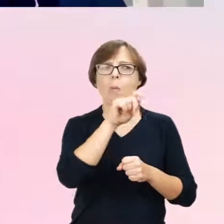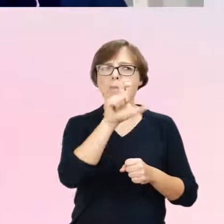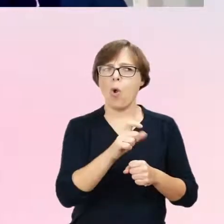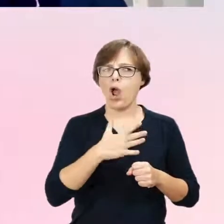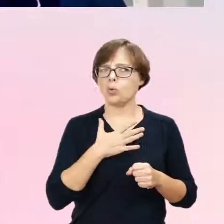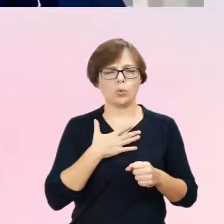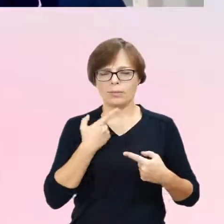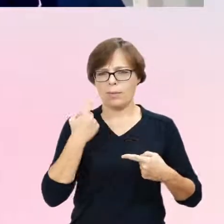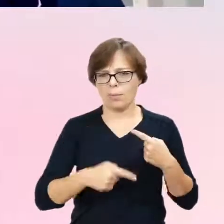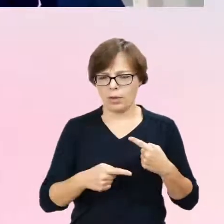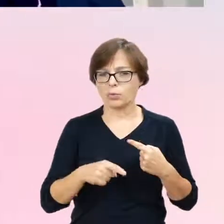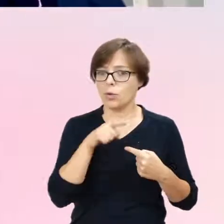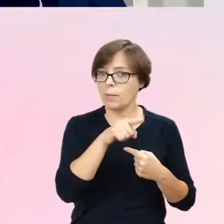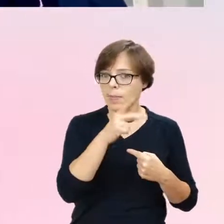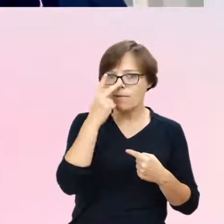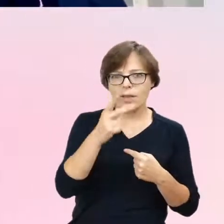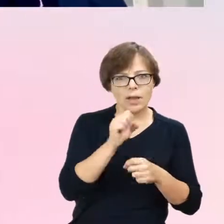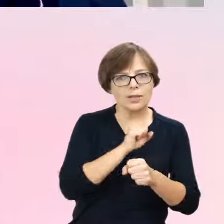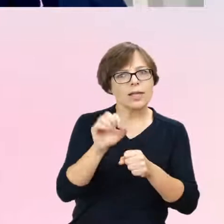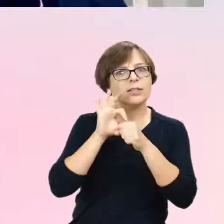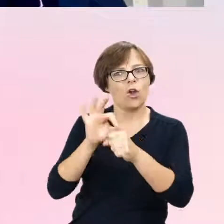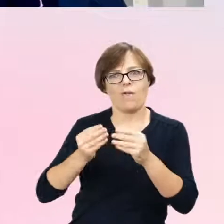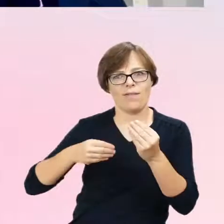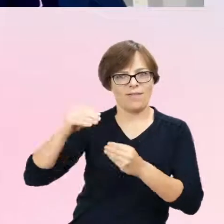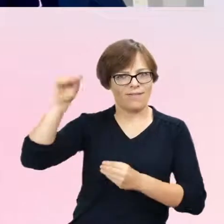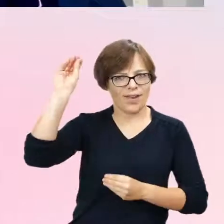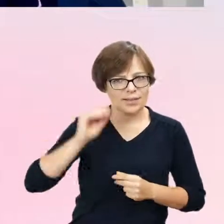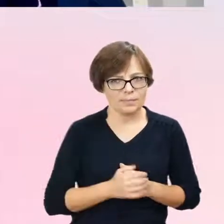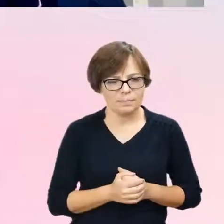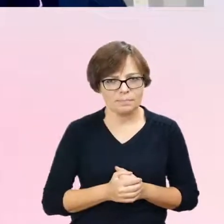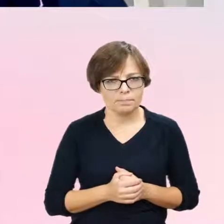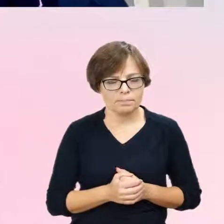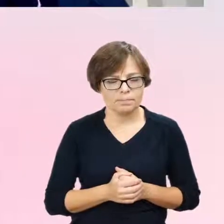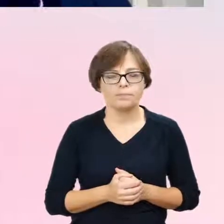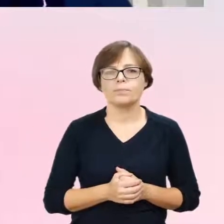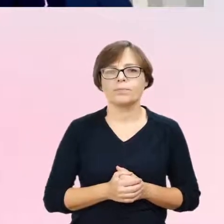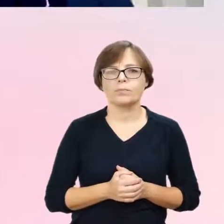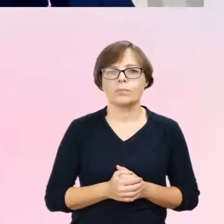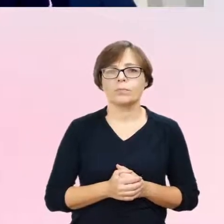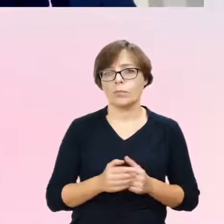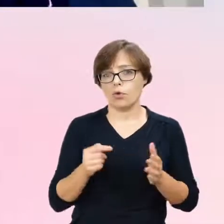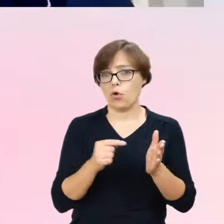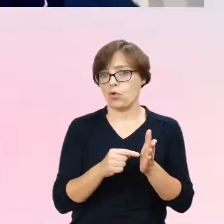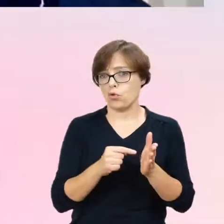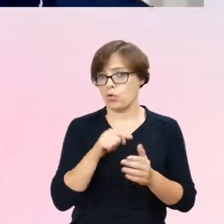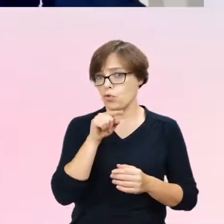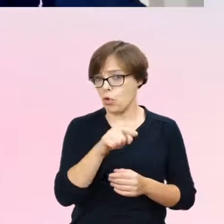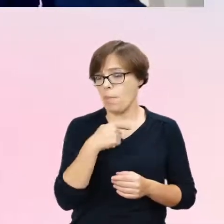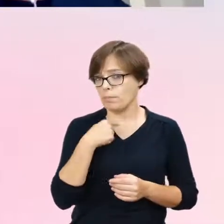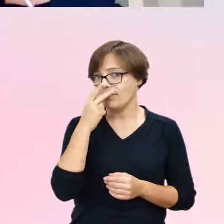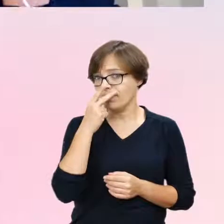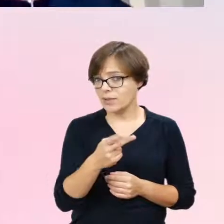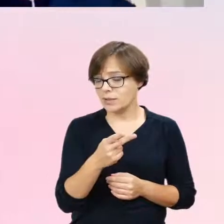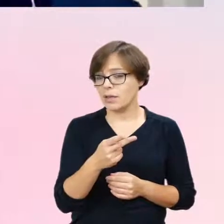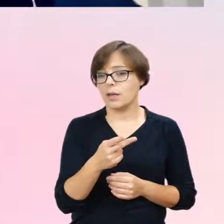ona lawinowo wzrasta. I tutaj to obserwujemy, jeśli chodzi o